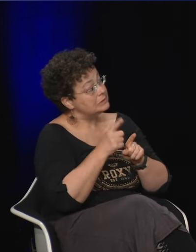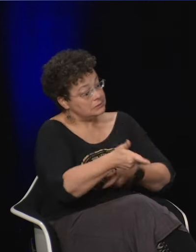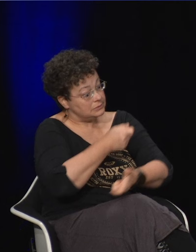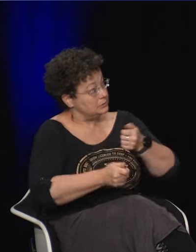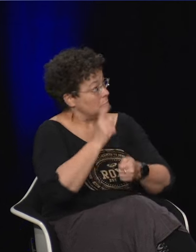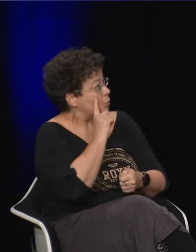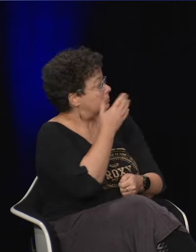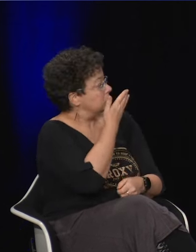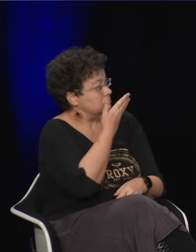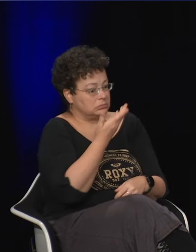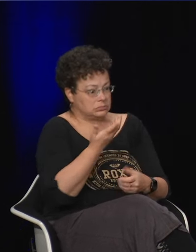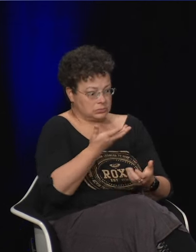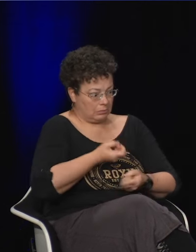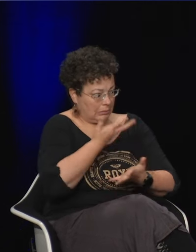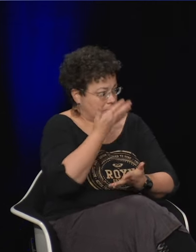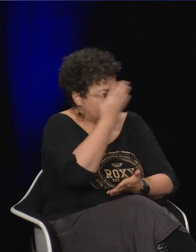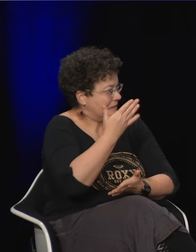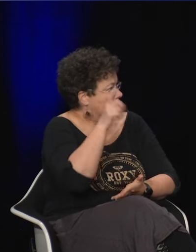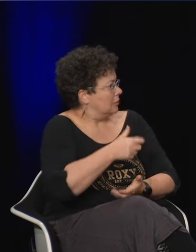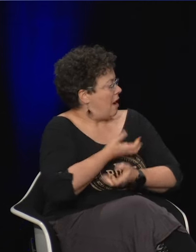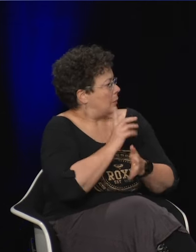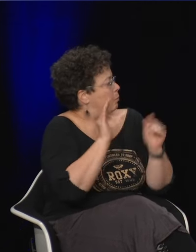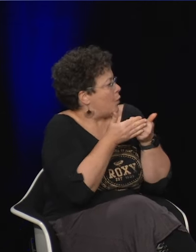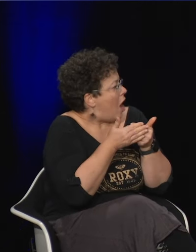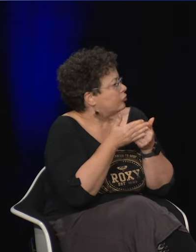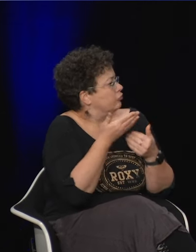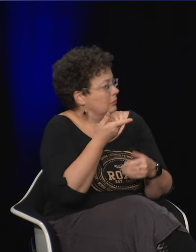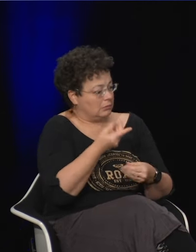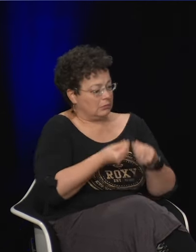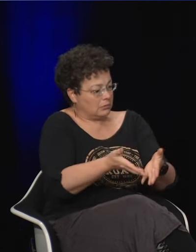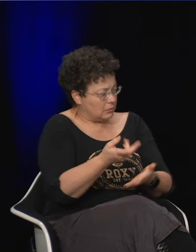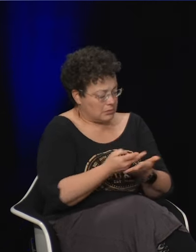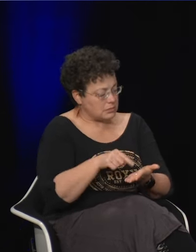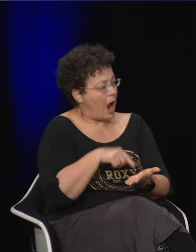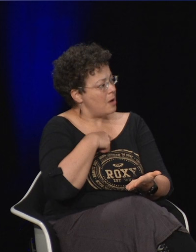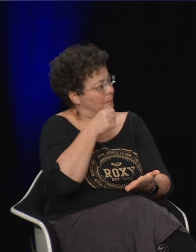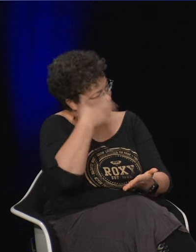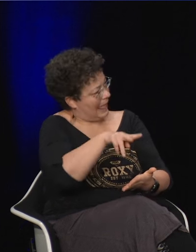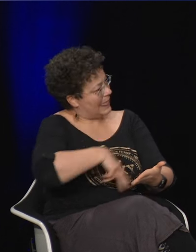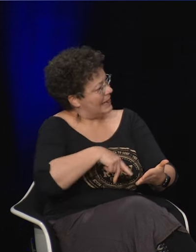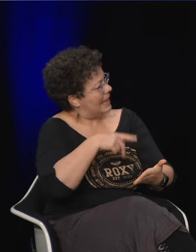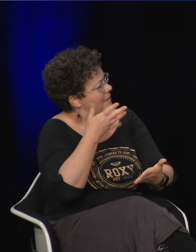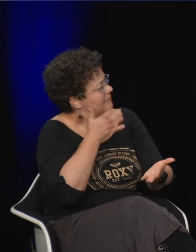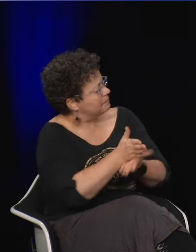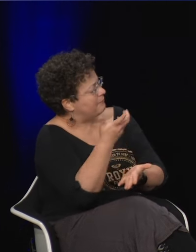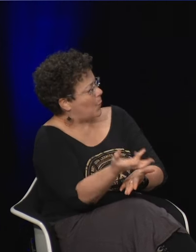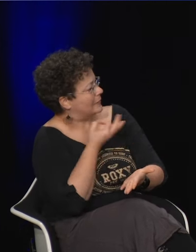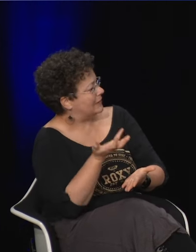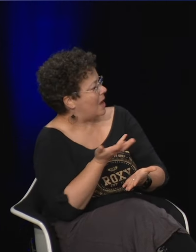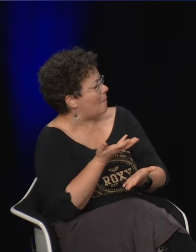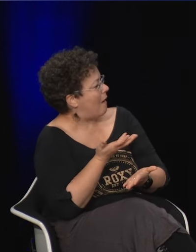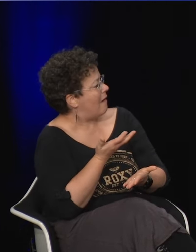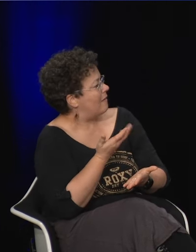et puis il y a aussi les questions des outils de communication c'est un outil de communication ça peut lever des blocages